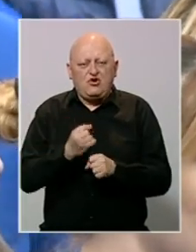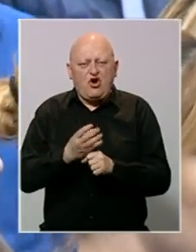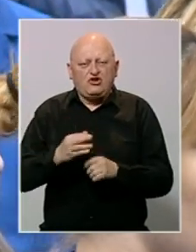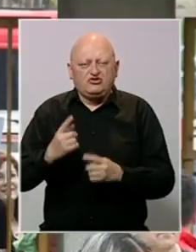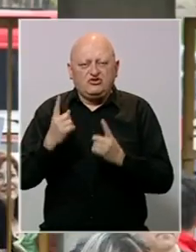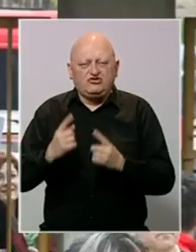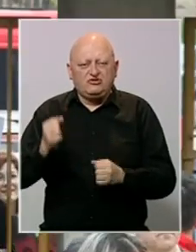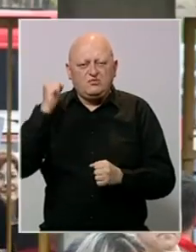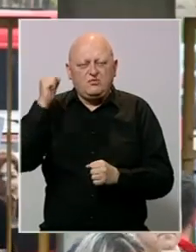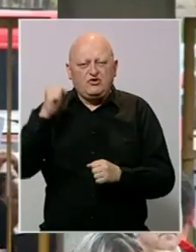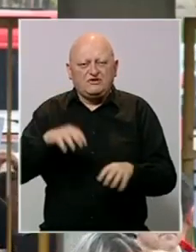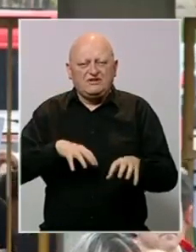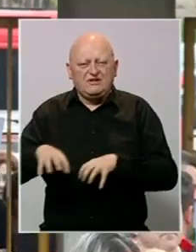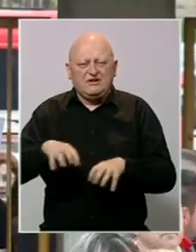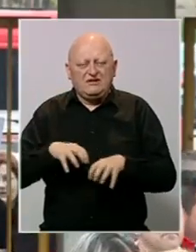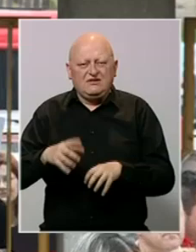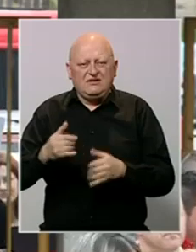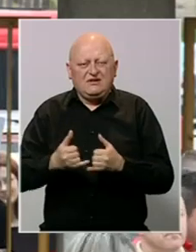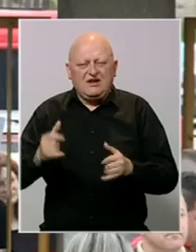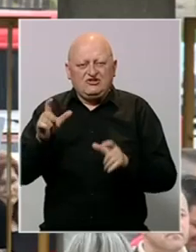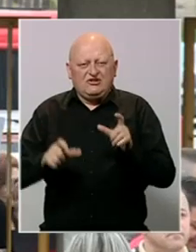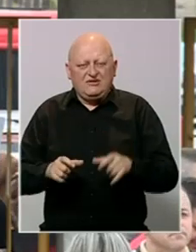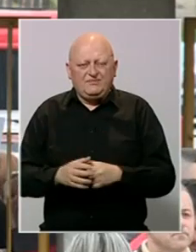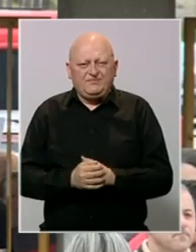jučer održani protesti radnika i građana.